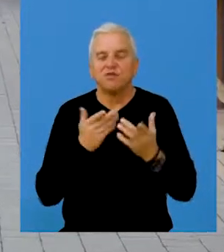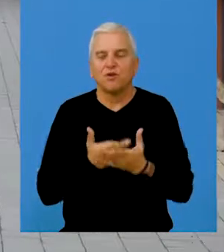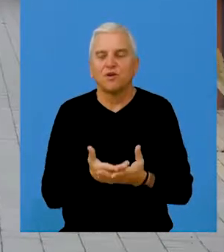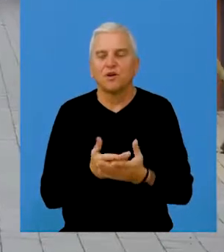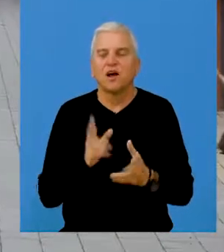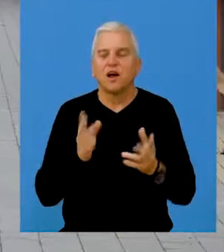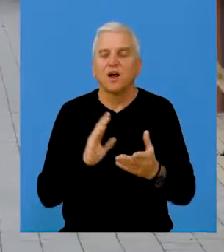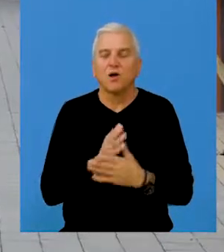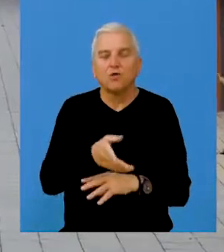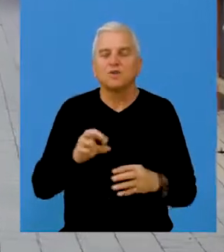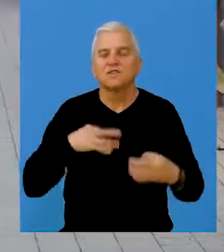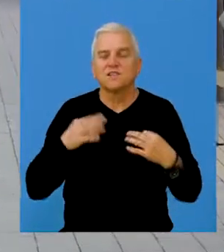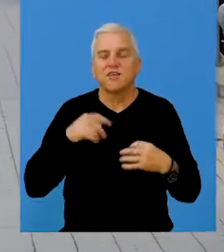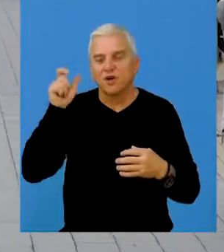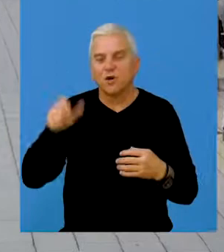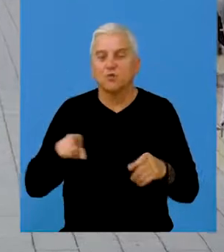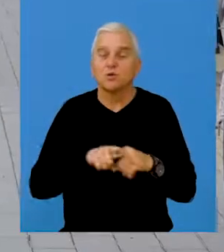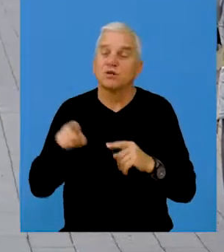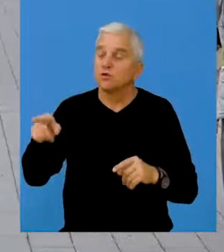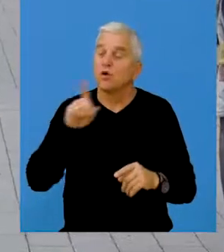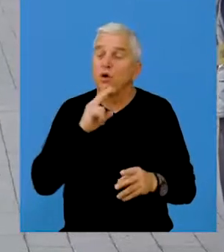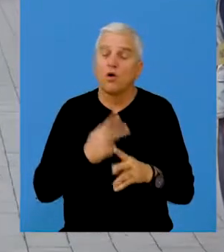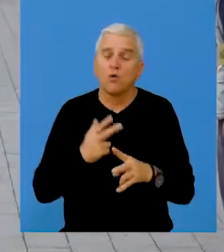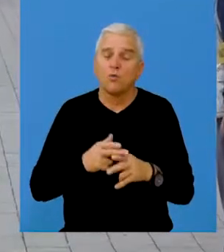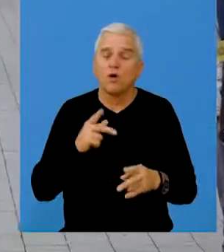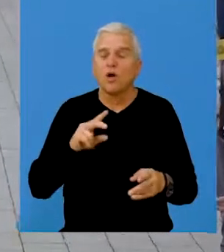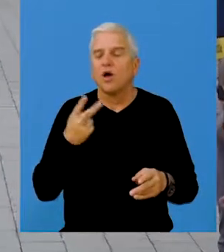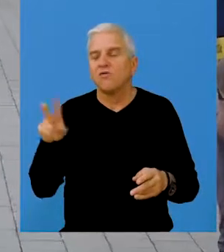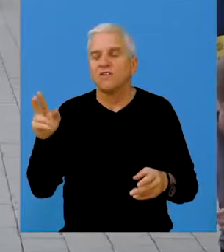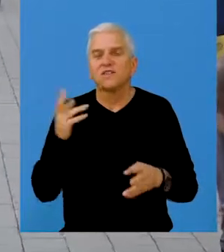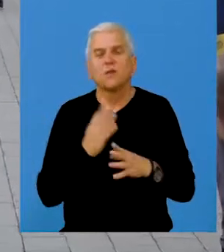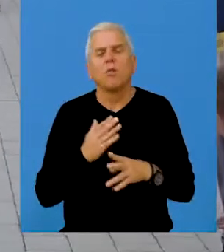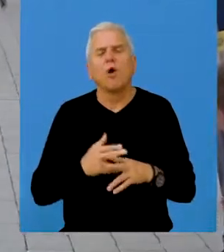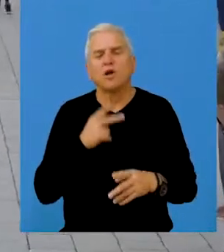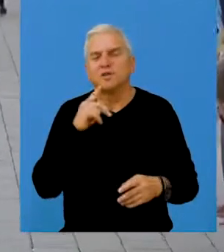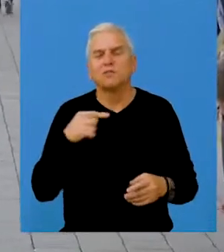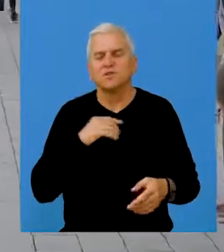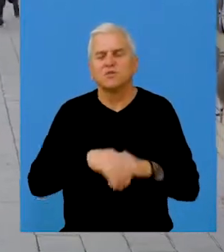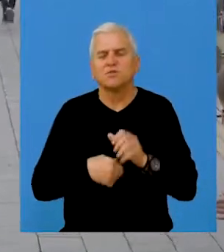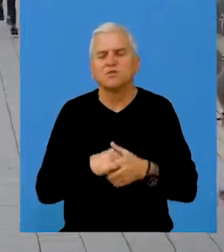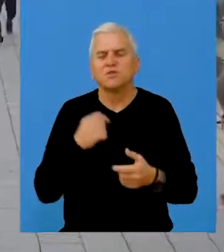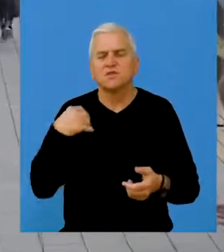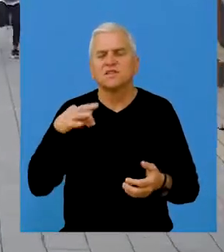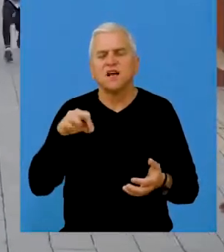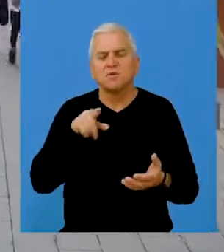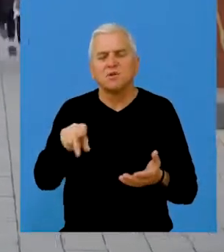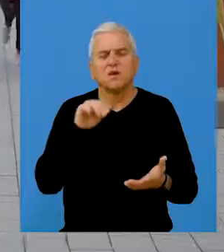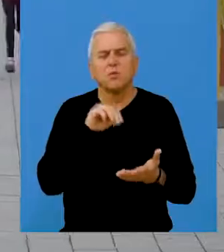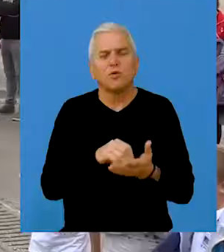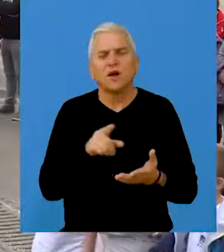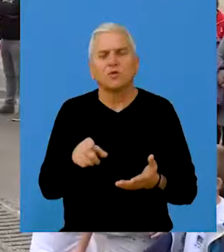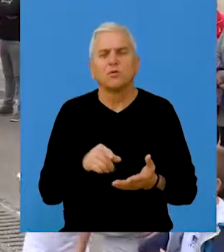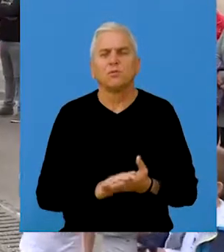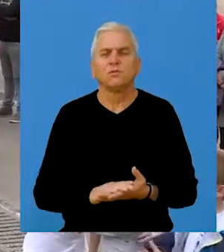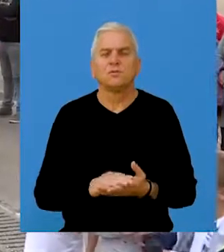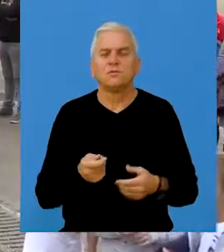života, kako kod zdravih osoba, tako i kod onih koji boluju od različitih bolesti. Mi smo zadovoljni sa ovom činjenicom da